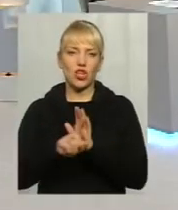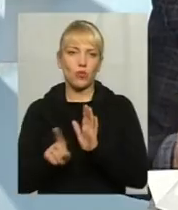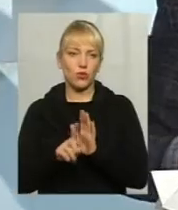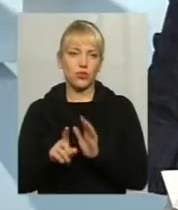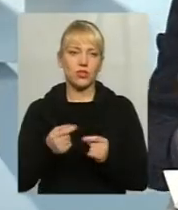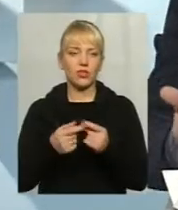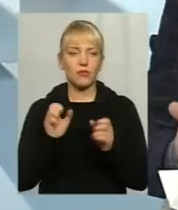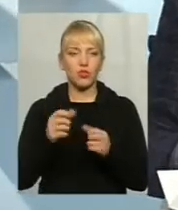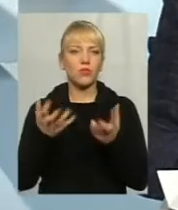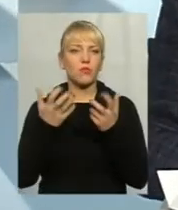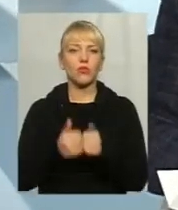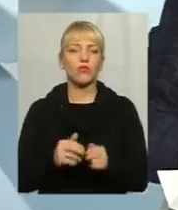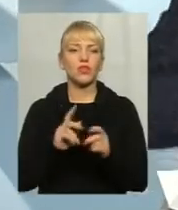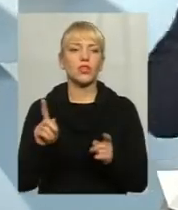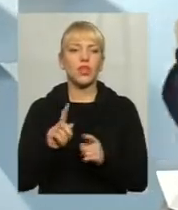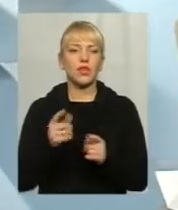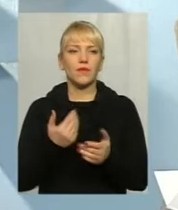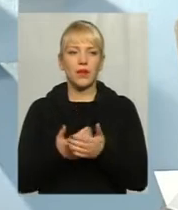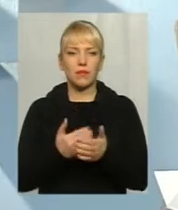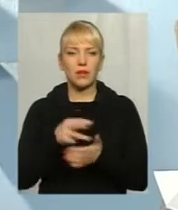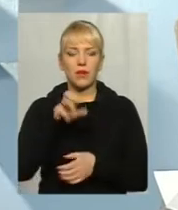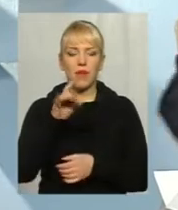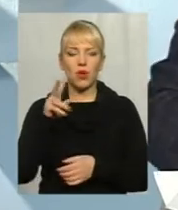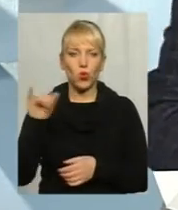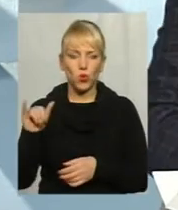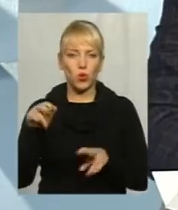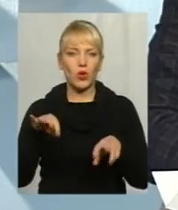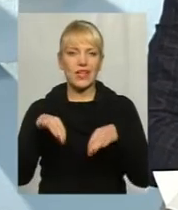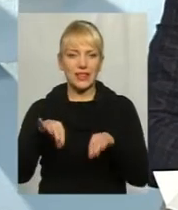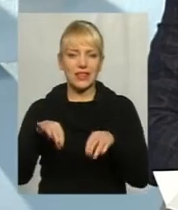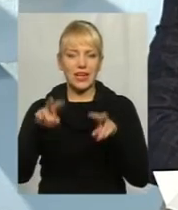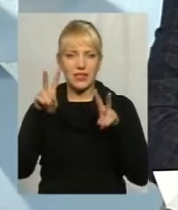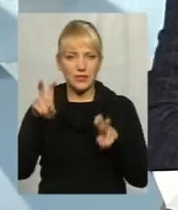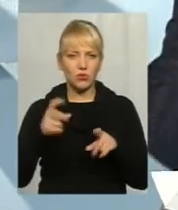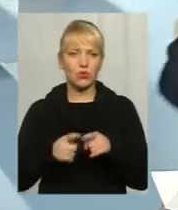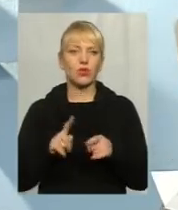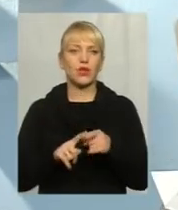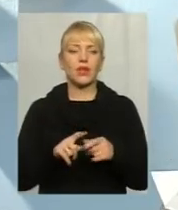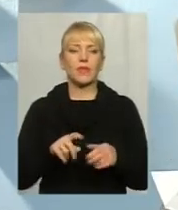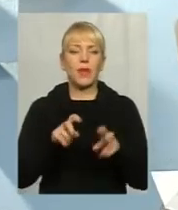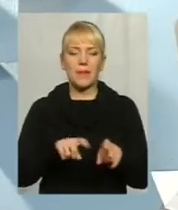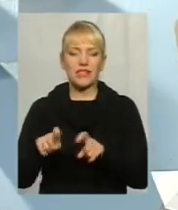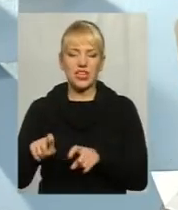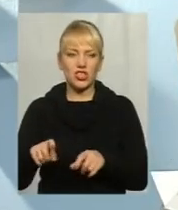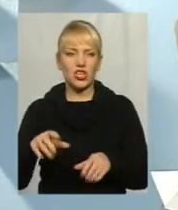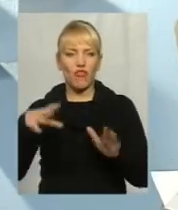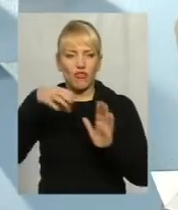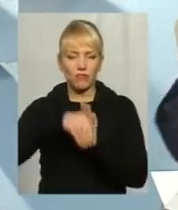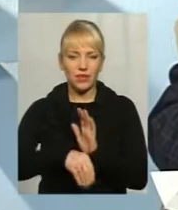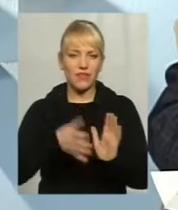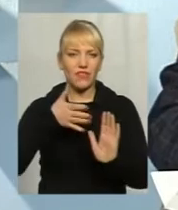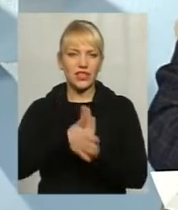зворотнього. Що таке зворотнє? Це вирати марку транспортного засобу, пасажиром міський транспортний засоб, витрати на паливо-мастильні